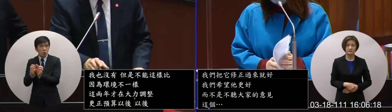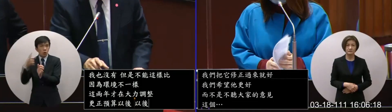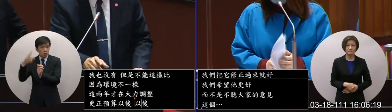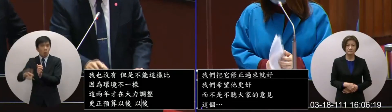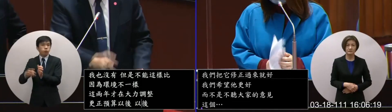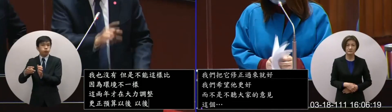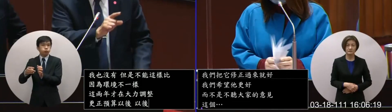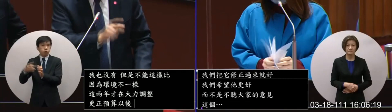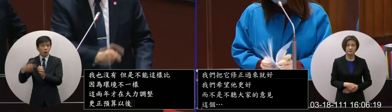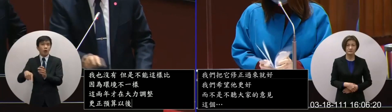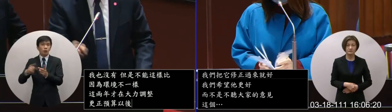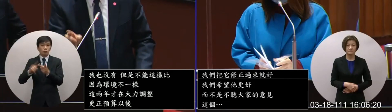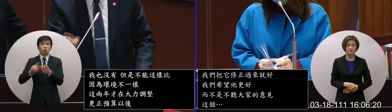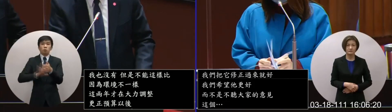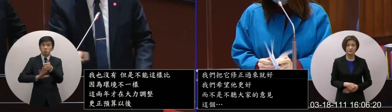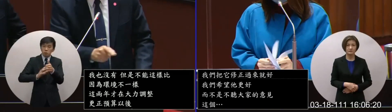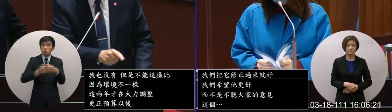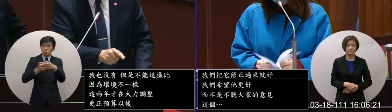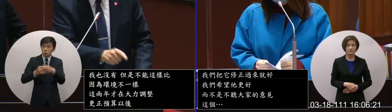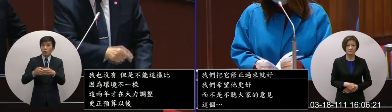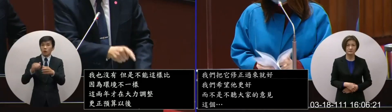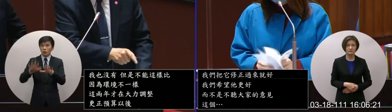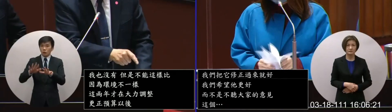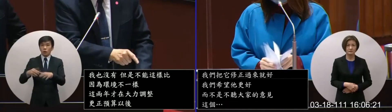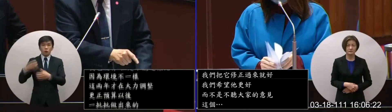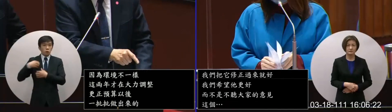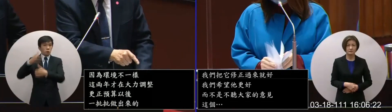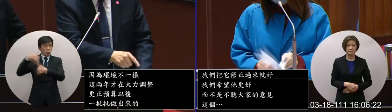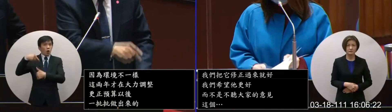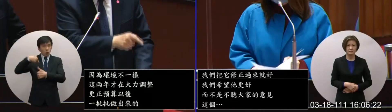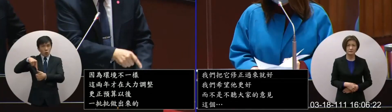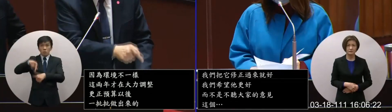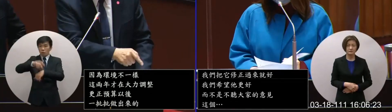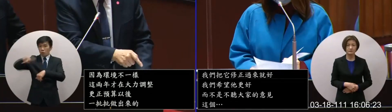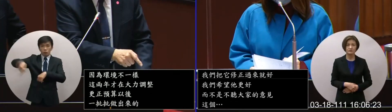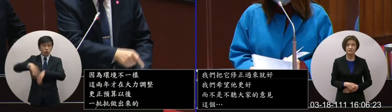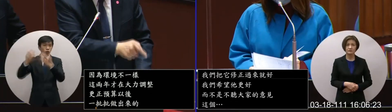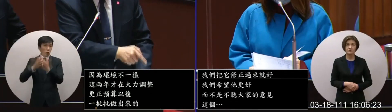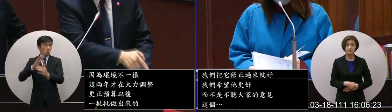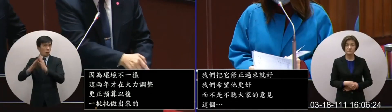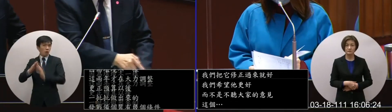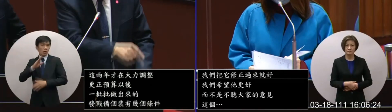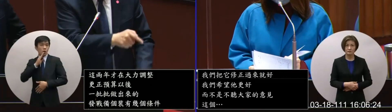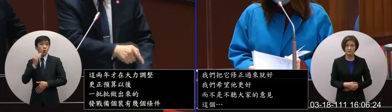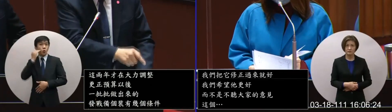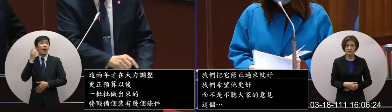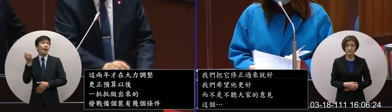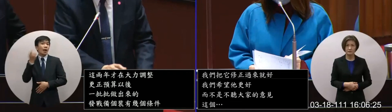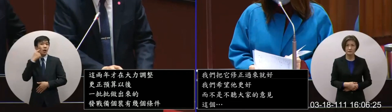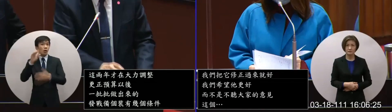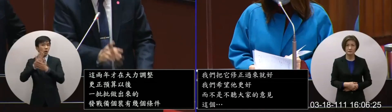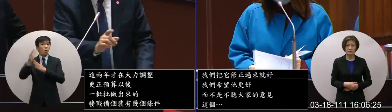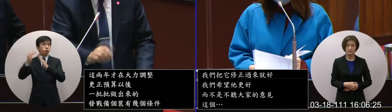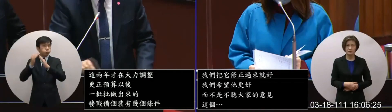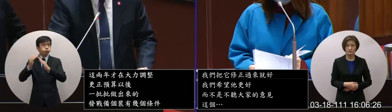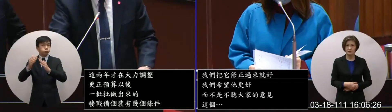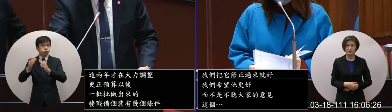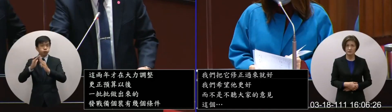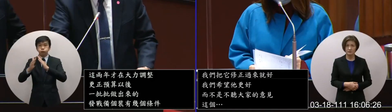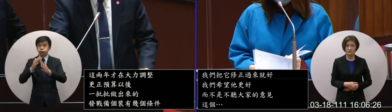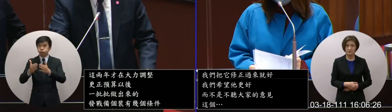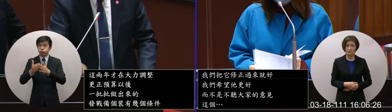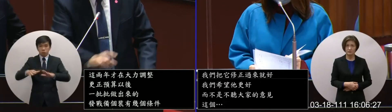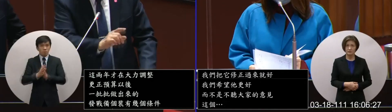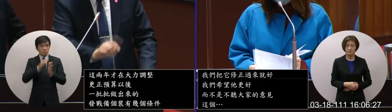队接着勤务资源部队而今天教招这些部队都是战斗部队哦一旦动营他就叫他就战斗部队是第一